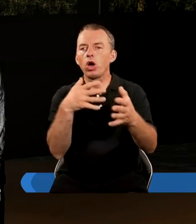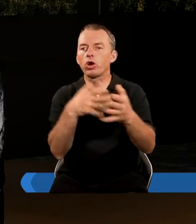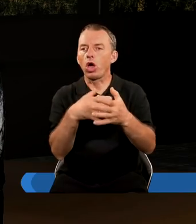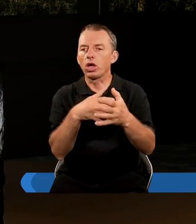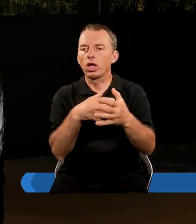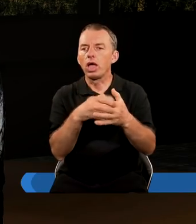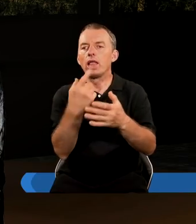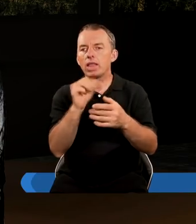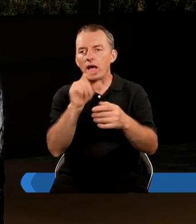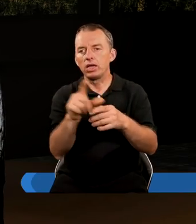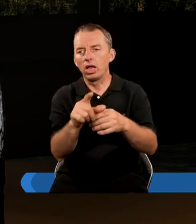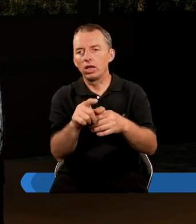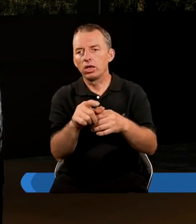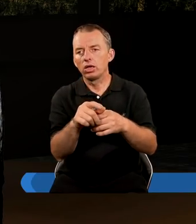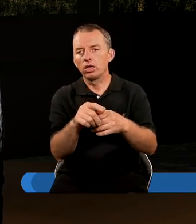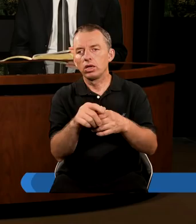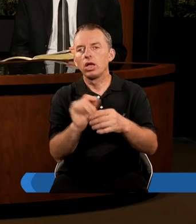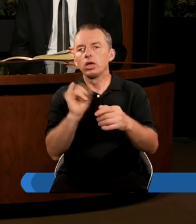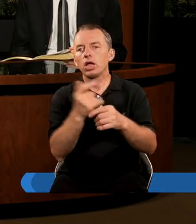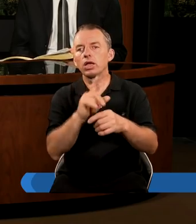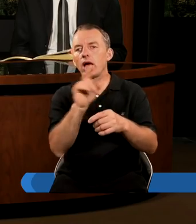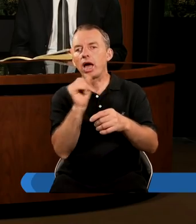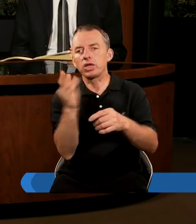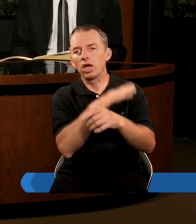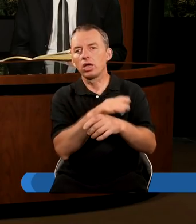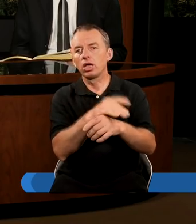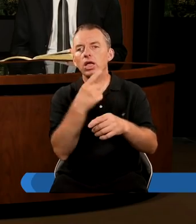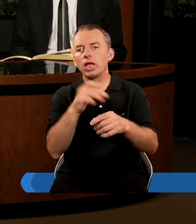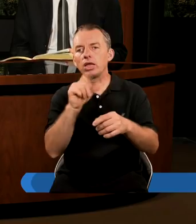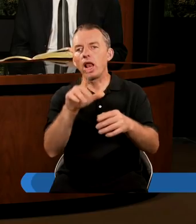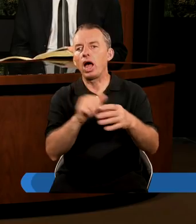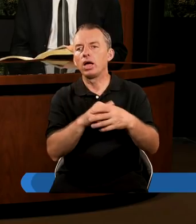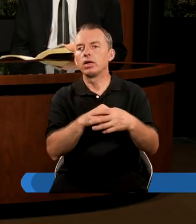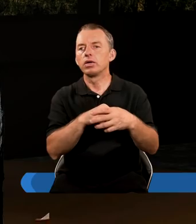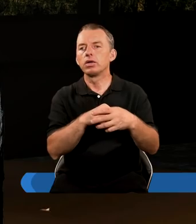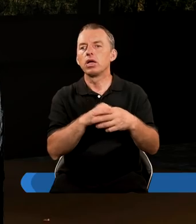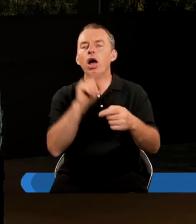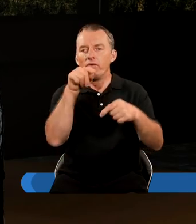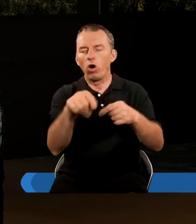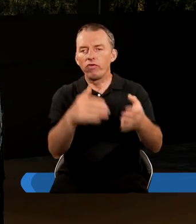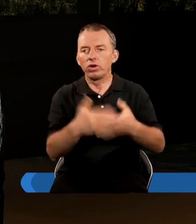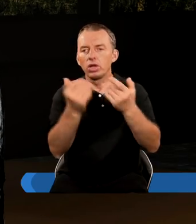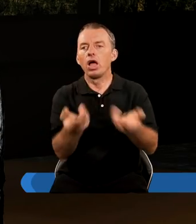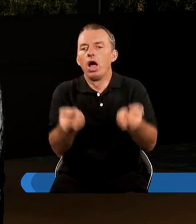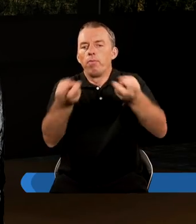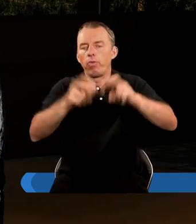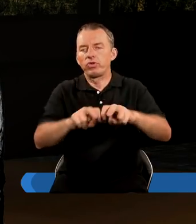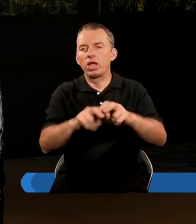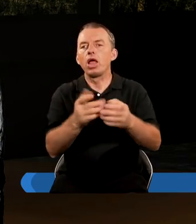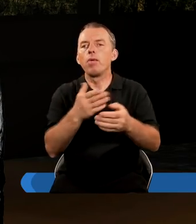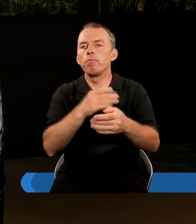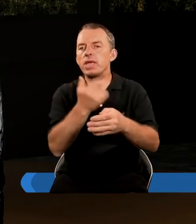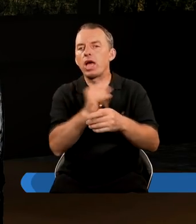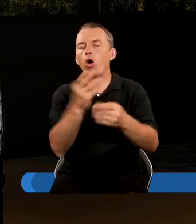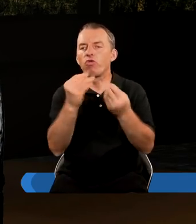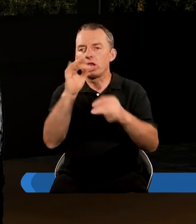Daniel... To był cytat z księgi Zachariasza, z proroka Daniela. W owym czasie powstanie Michał Wielki